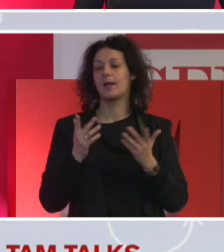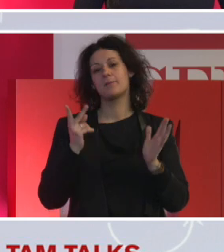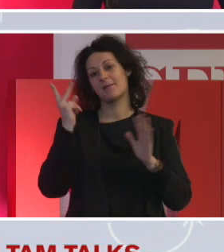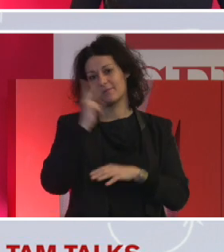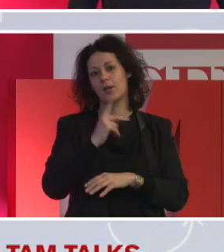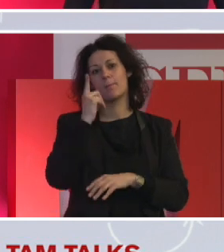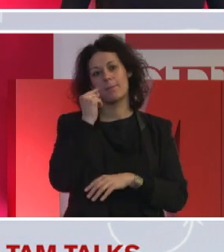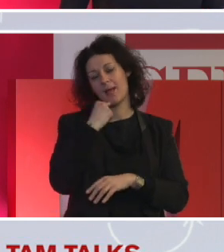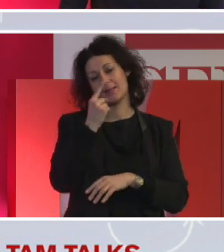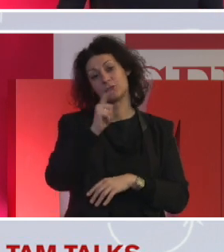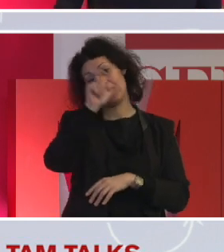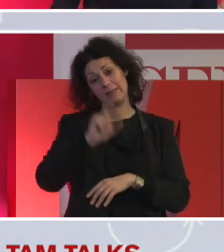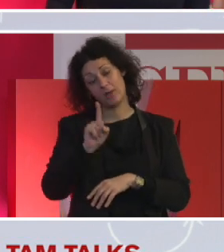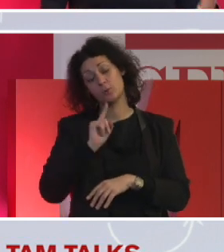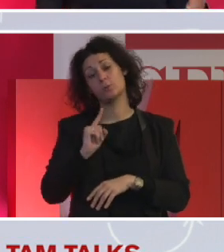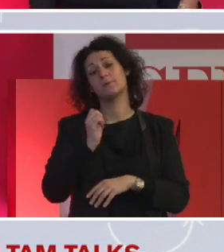americana.